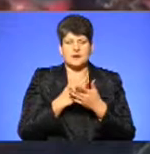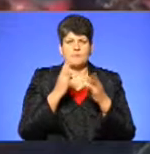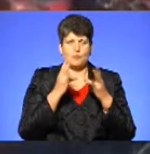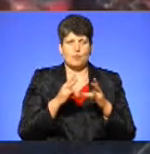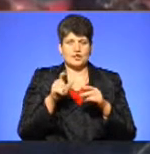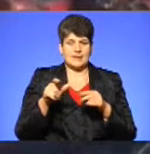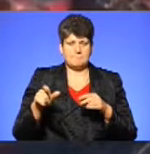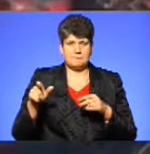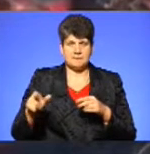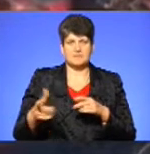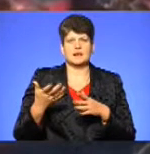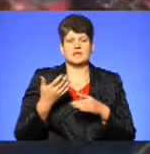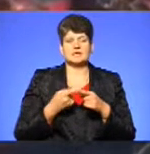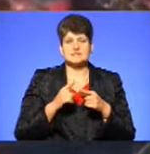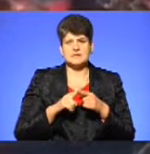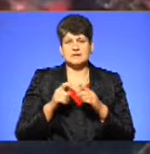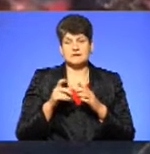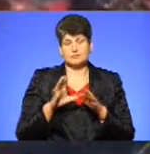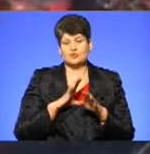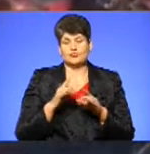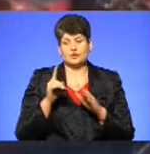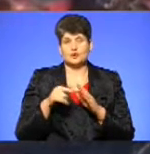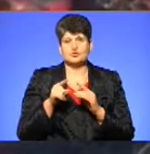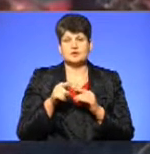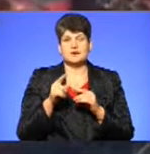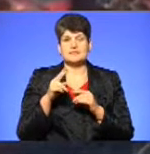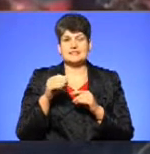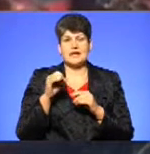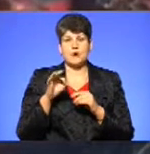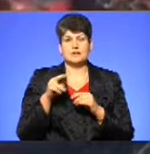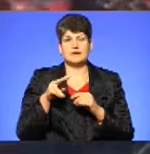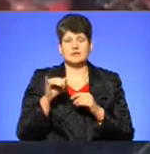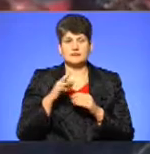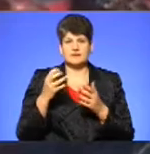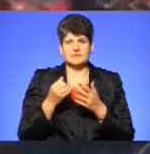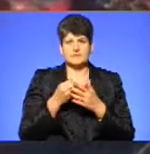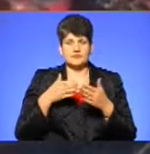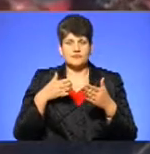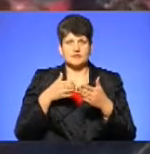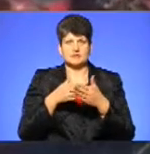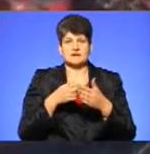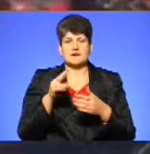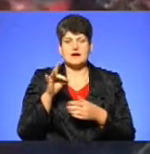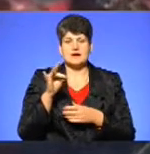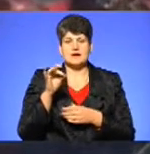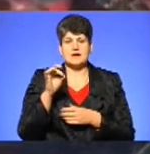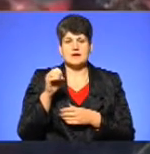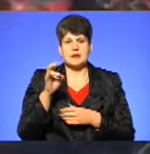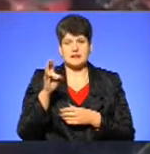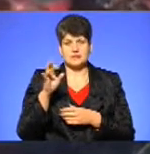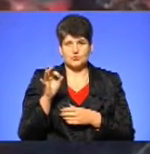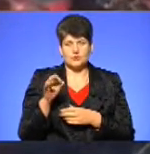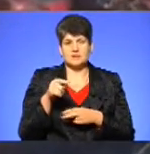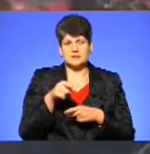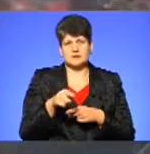Про визді слідчо-оперативної групи стало відомо, що водій автомобіля «Део Ланос» не впорався з керуванням та врізався в Рено. В результаті удару кермувальник «Део»